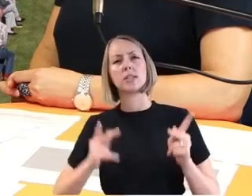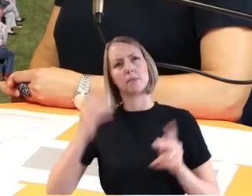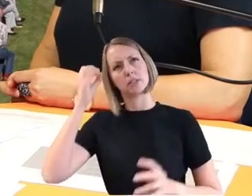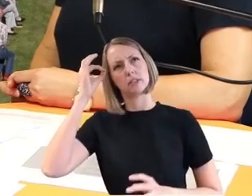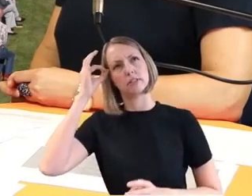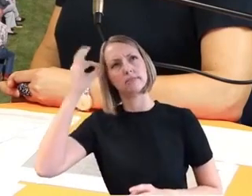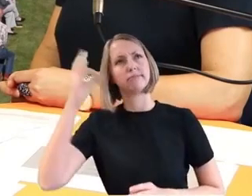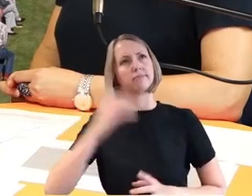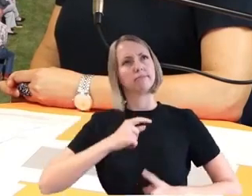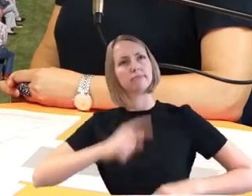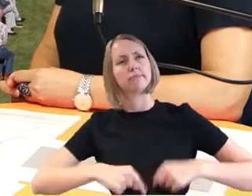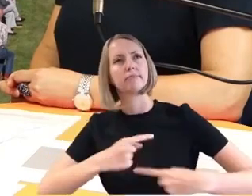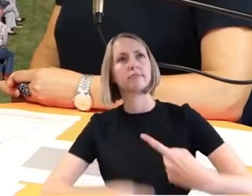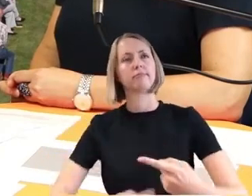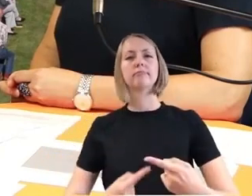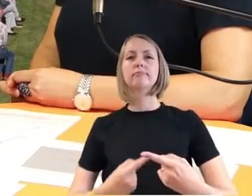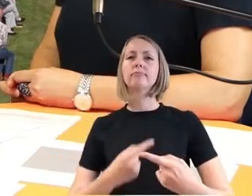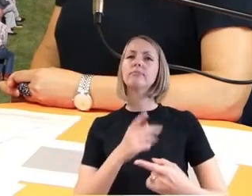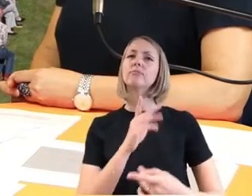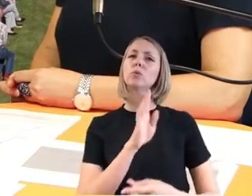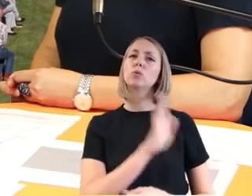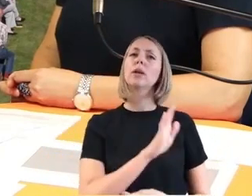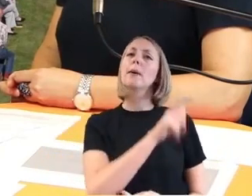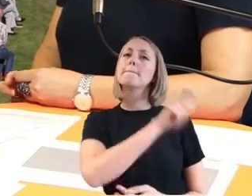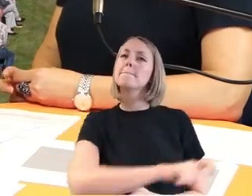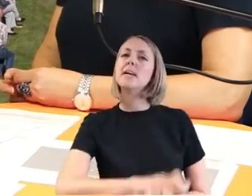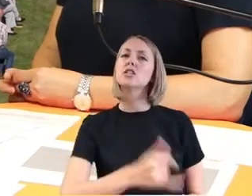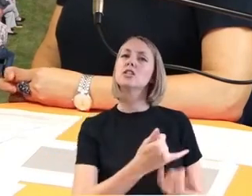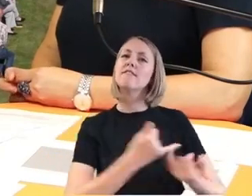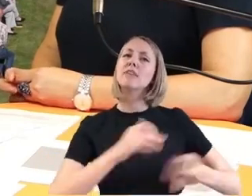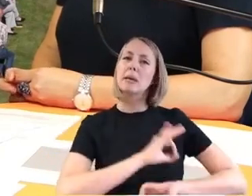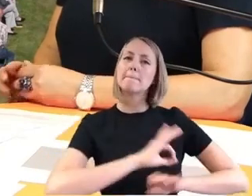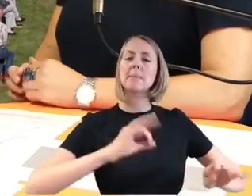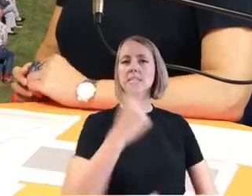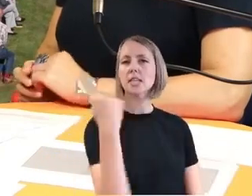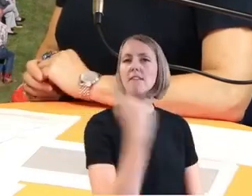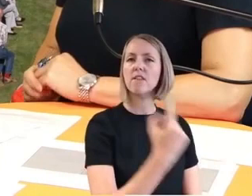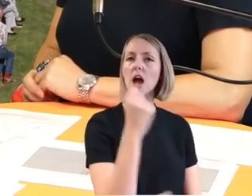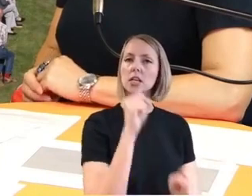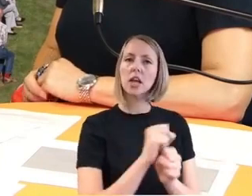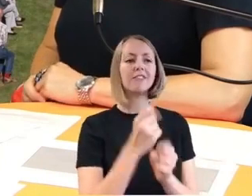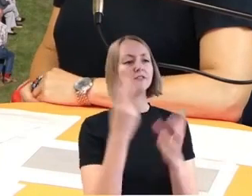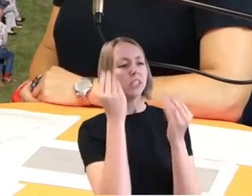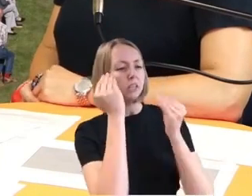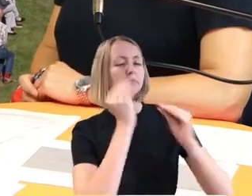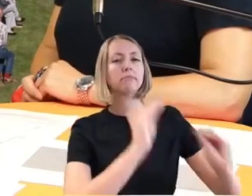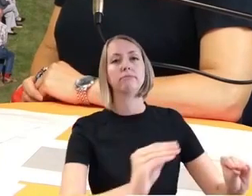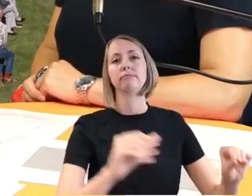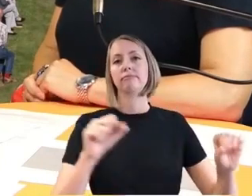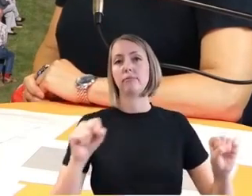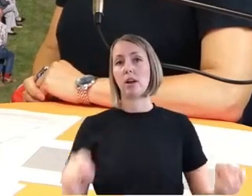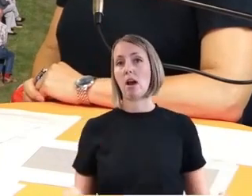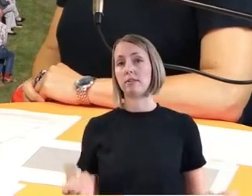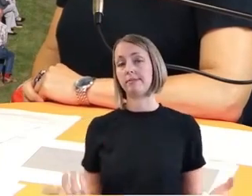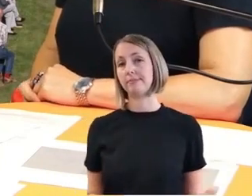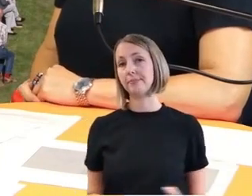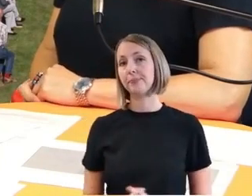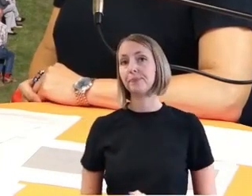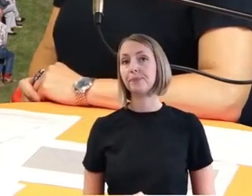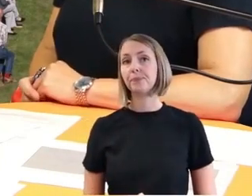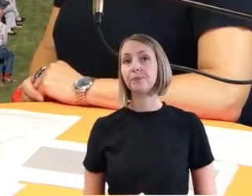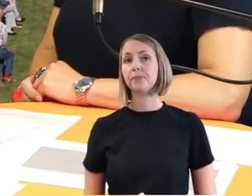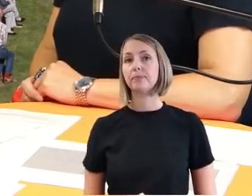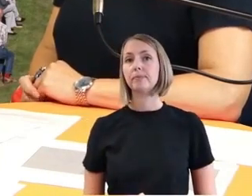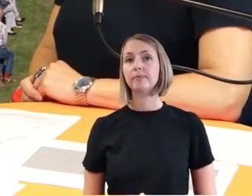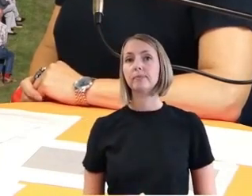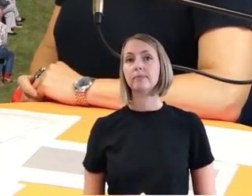in Deutschland, wie Menschen noch besser gewarnt werden können und noch besser informiert werden können. Wir haben hier zum